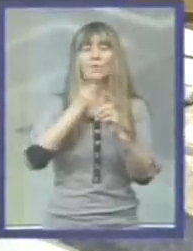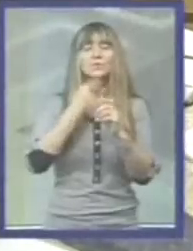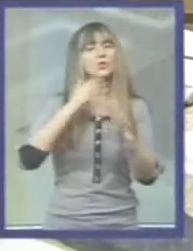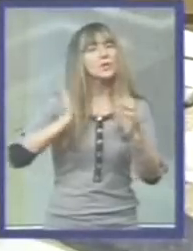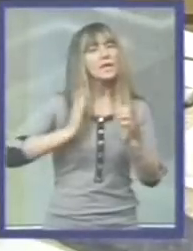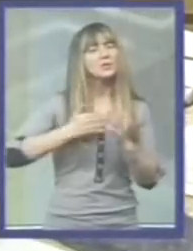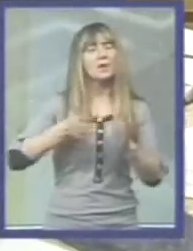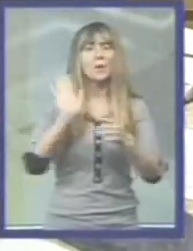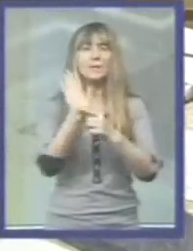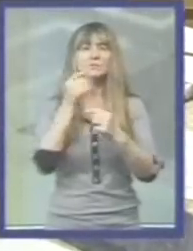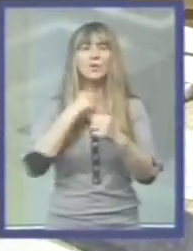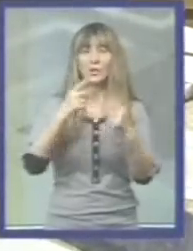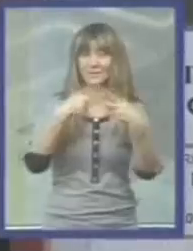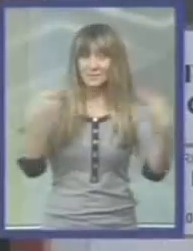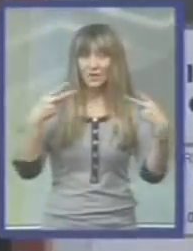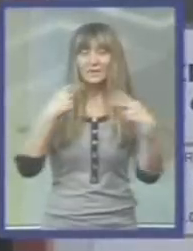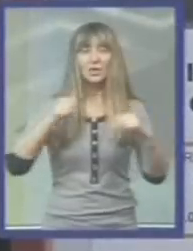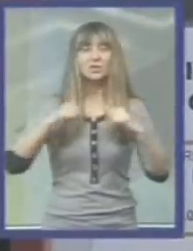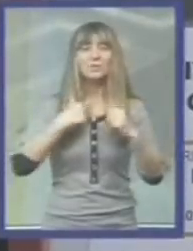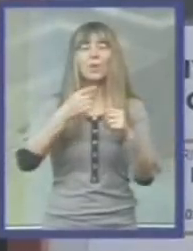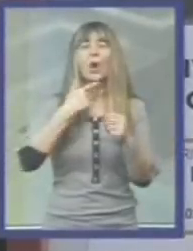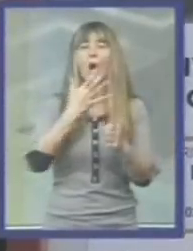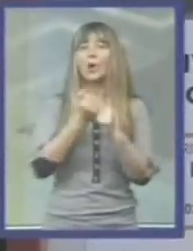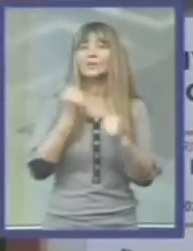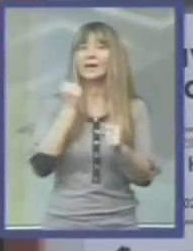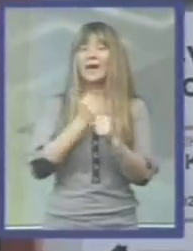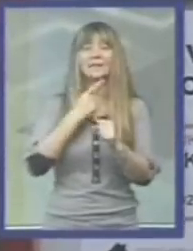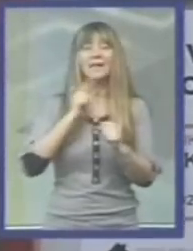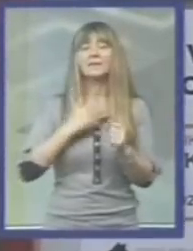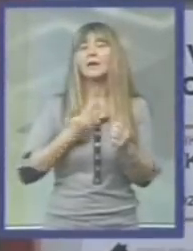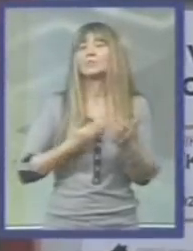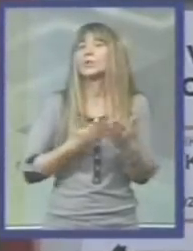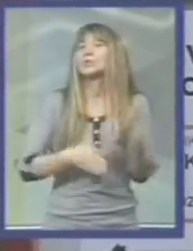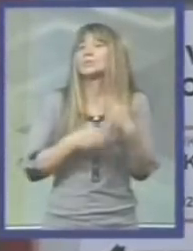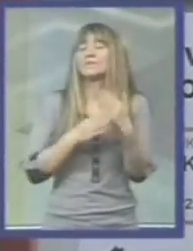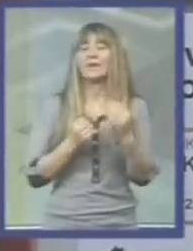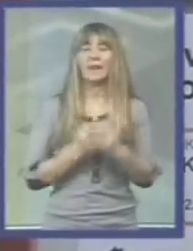se građanima predstavlja po sloganom da živimo od rada, a ne od privilegija.